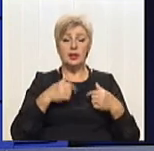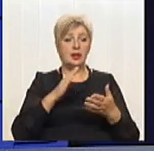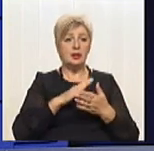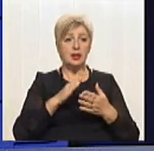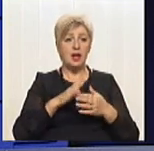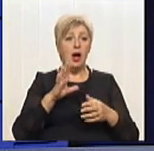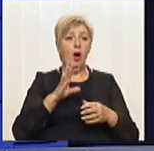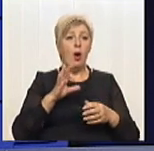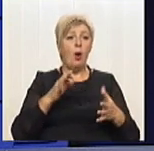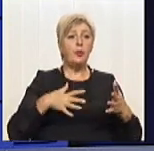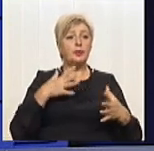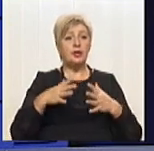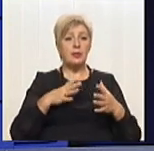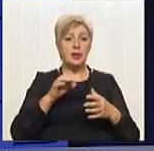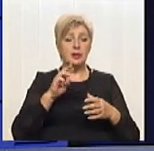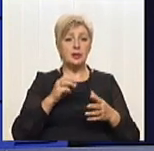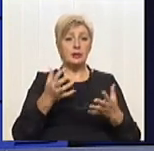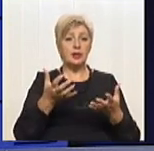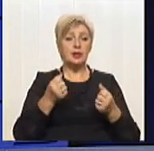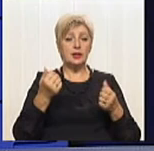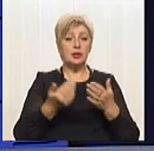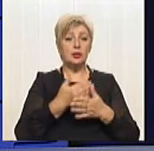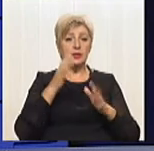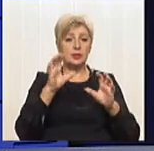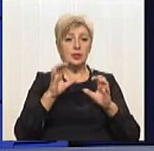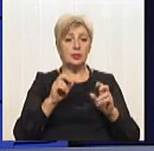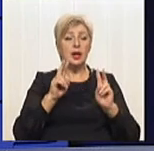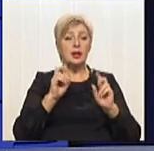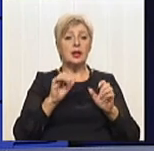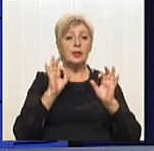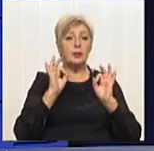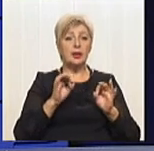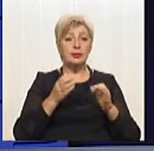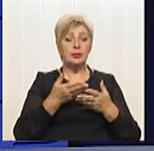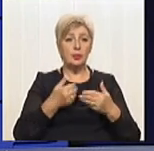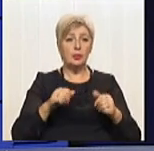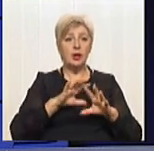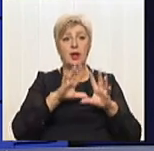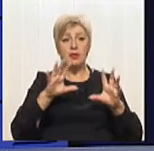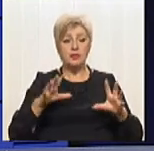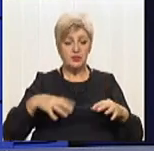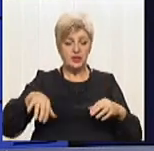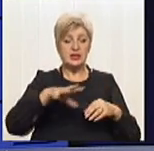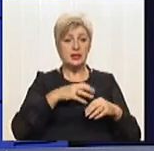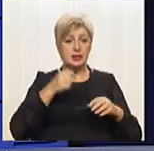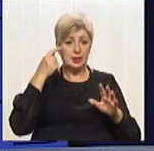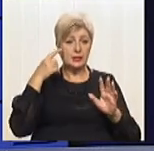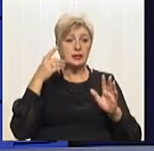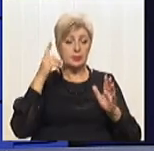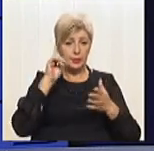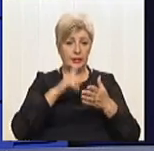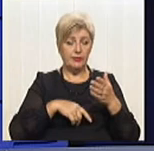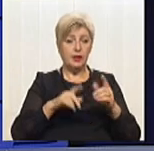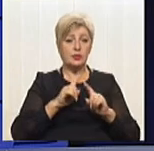прийняття нових законів, тому що, як правило, ми, звісно, всі сподіваємося, що новий закон додатково вирегулює